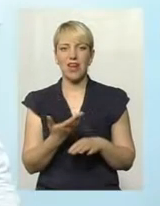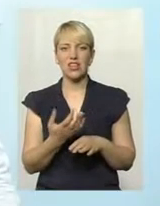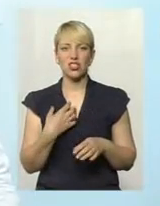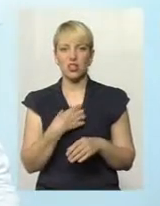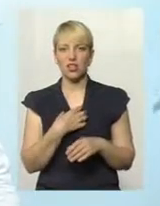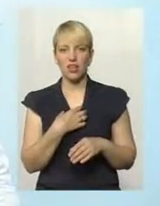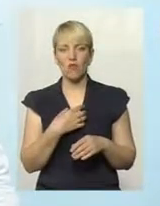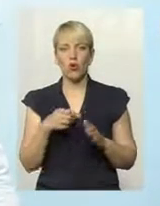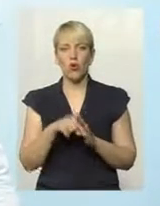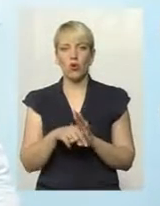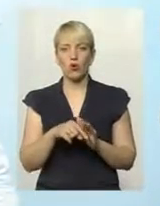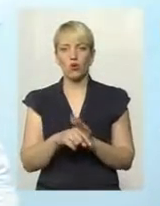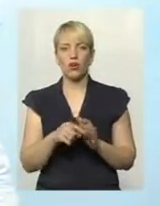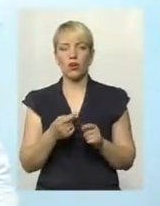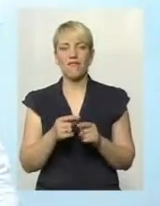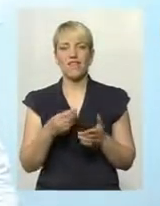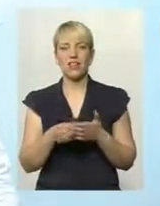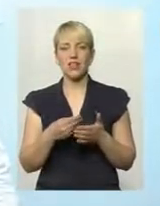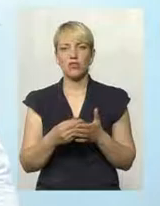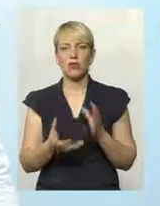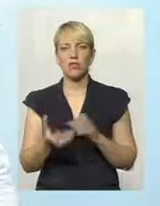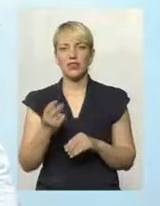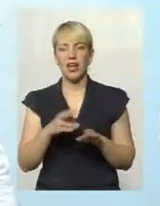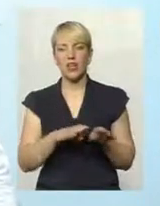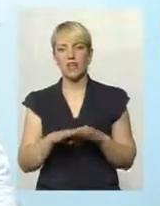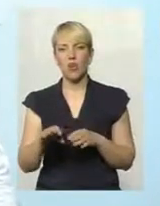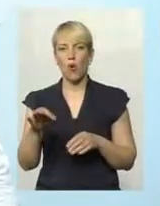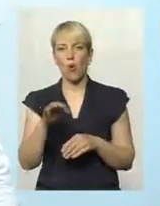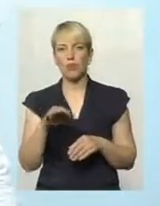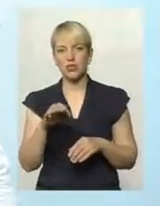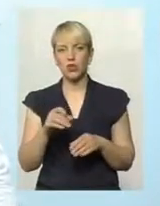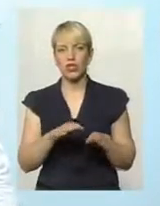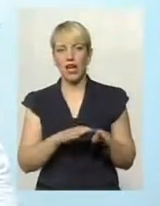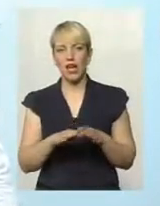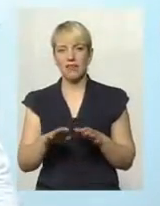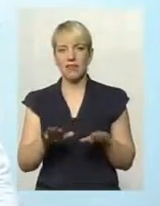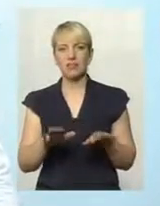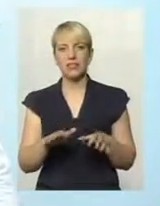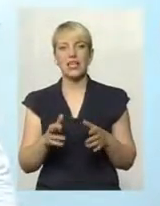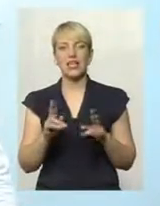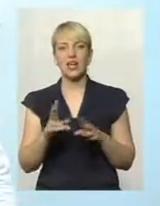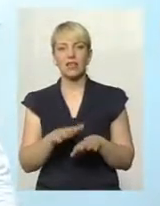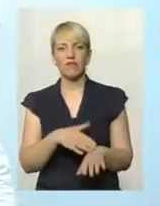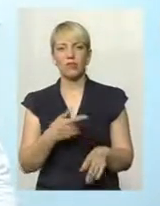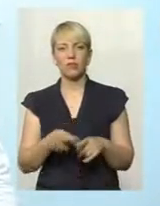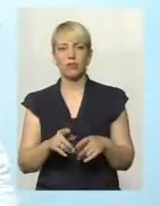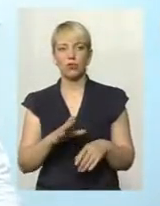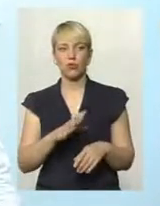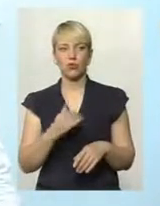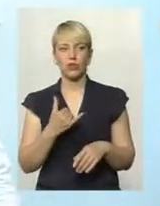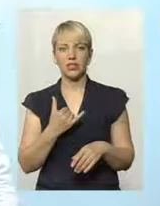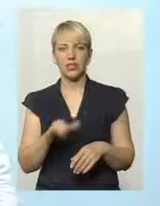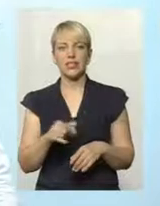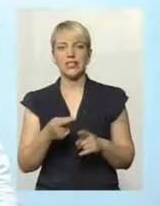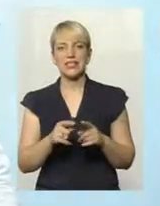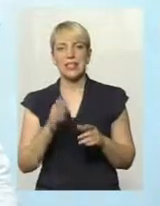фінансова підтримка на рівні обласному, на рівні місцевому? І як давно воно було у нас? Оця